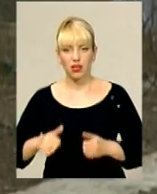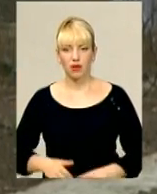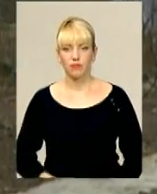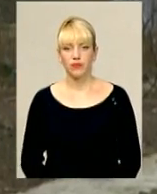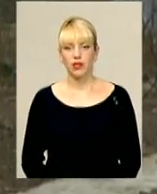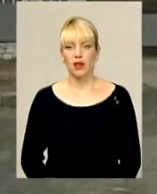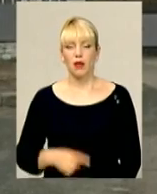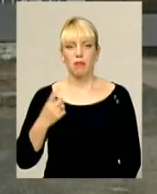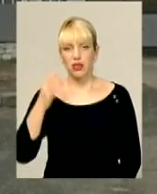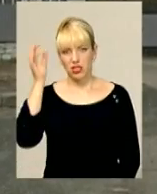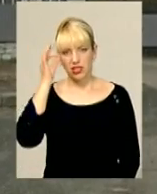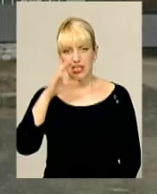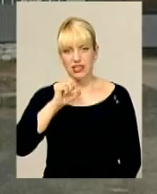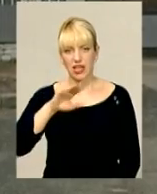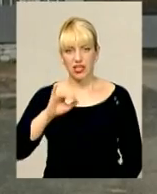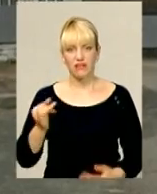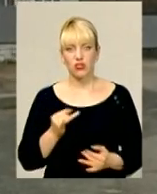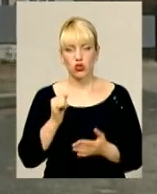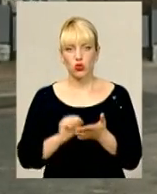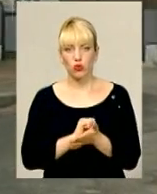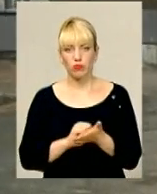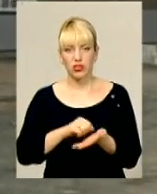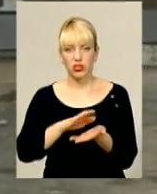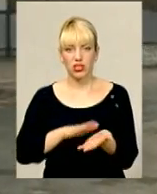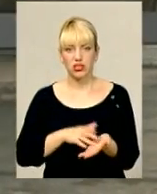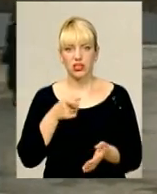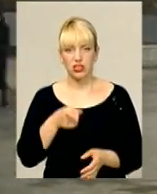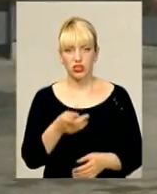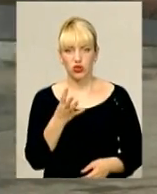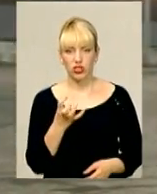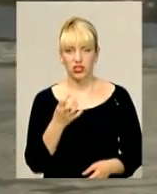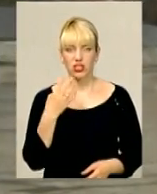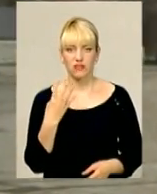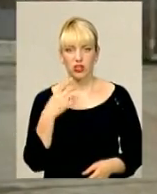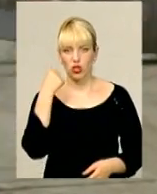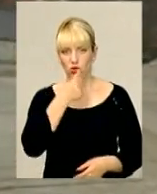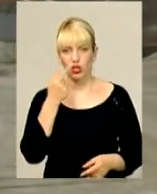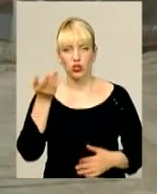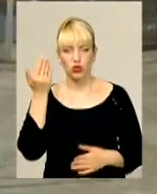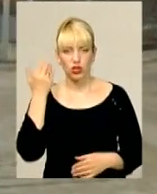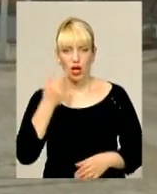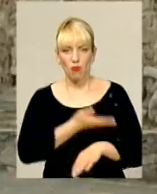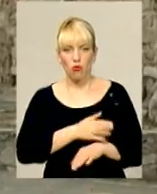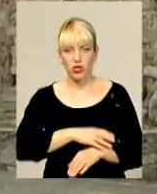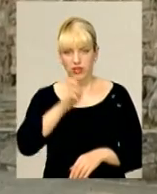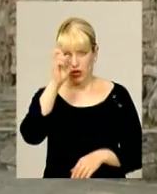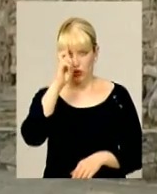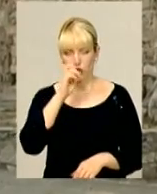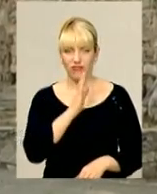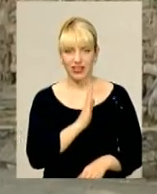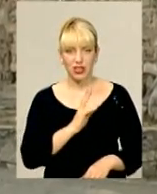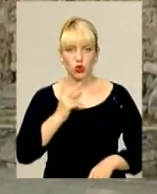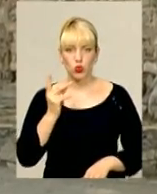Перша згадка про Сатанів в історичних документах датується 1404 роком. Саме тоді польський король Владислав ІІ